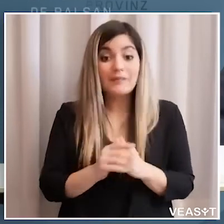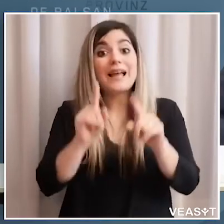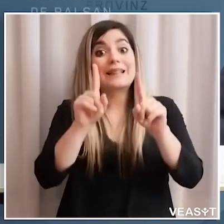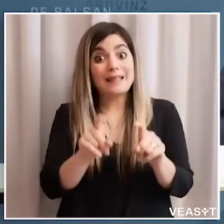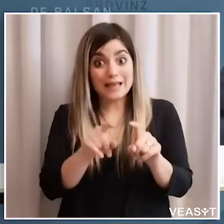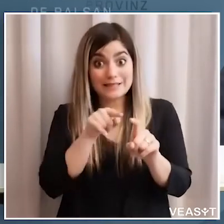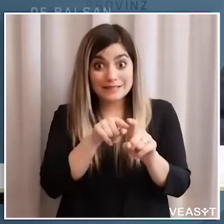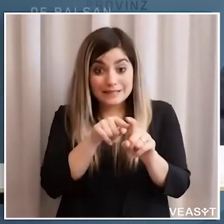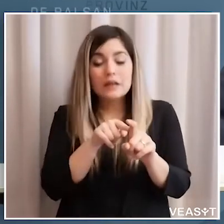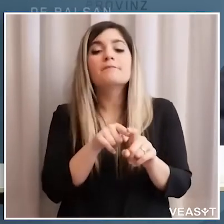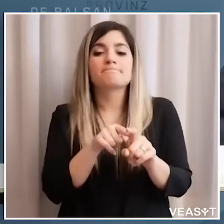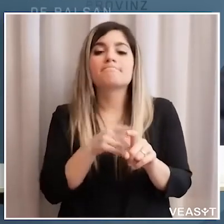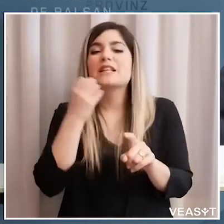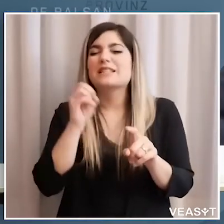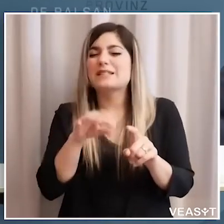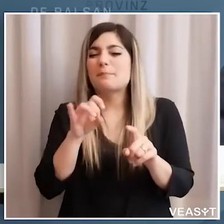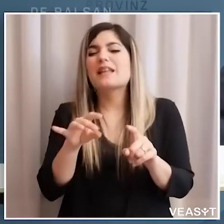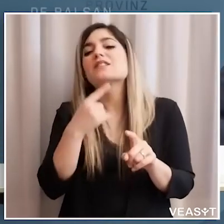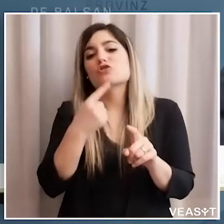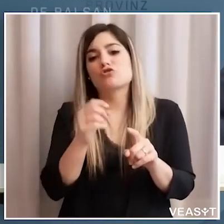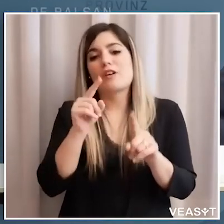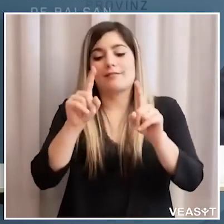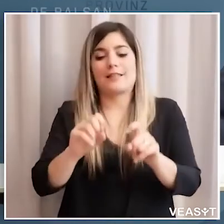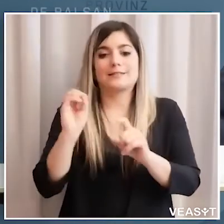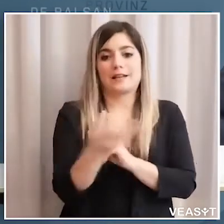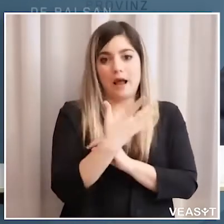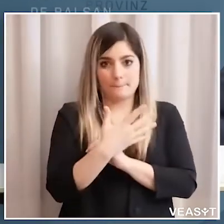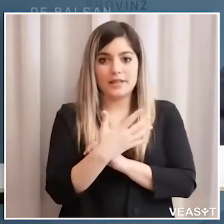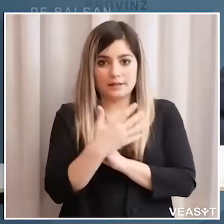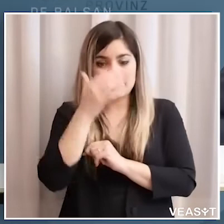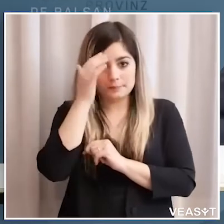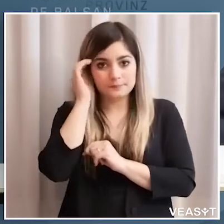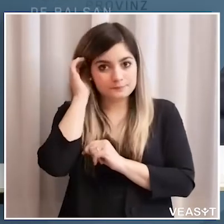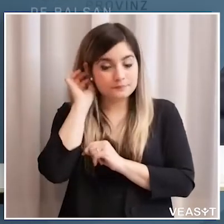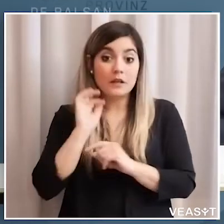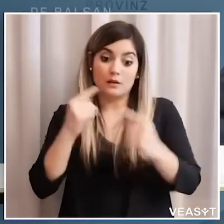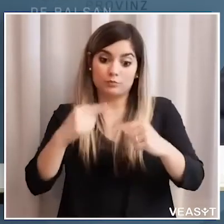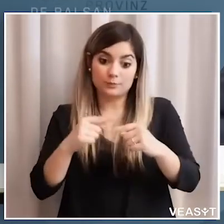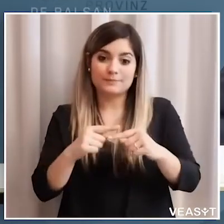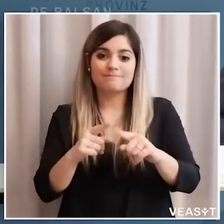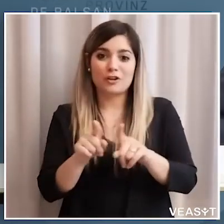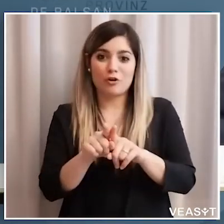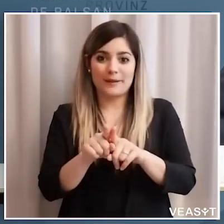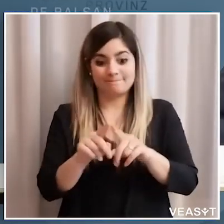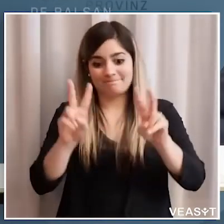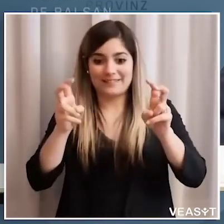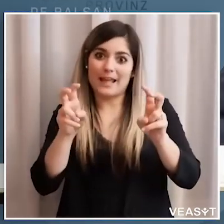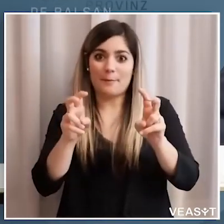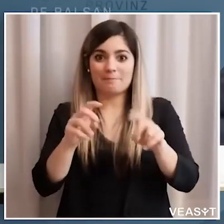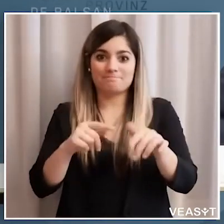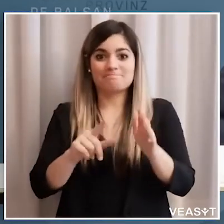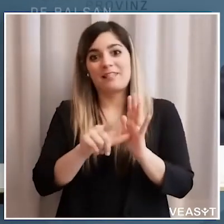test bisogna distinguere spesso si parla di test rapidi allora rapide è il tempo e lì la questione è il tempo